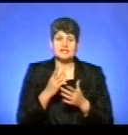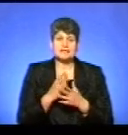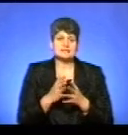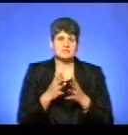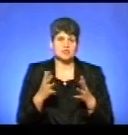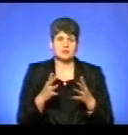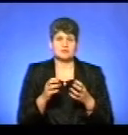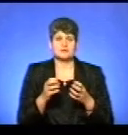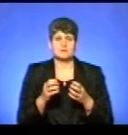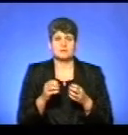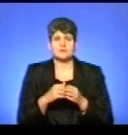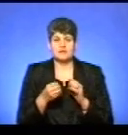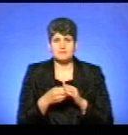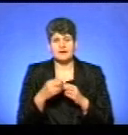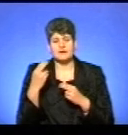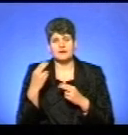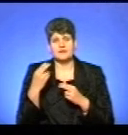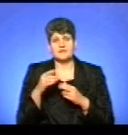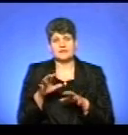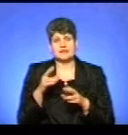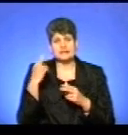тварин, саме і домашнім тваринам, і людям?